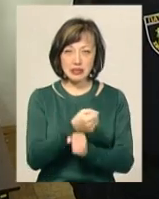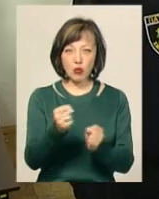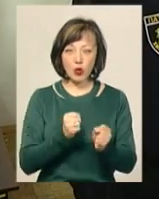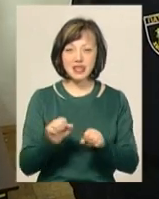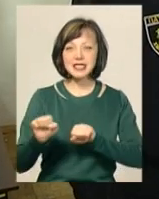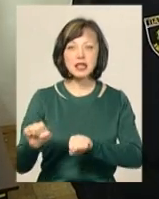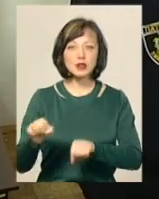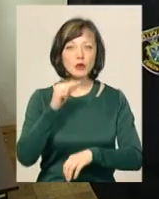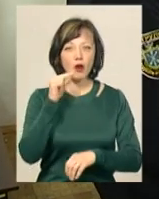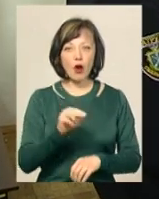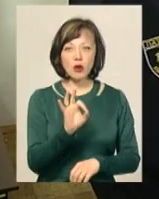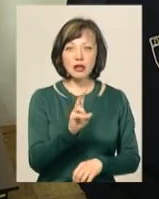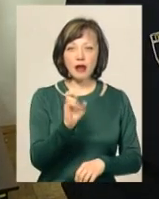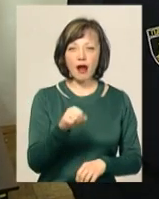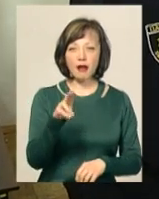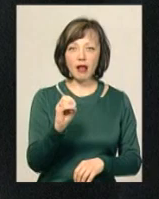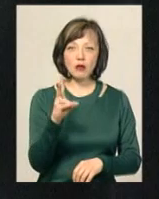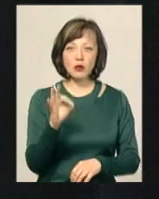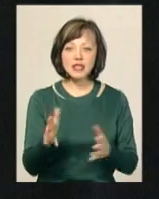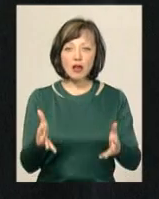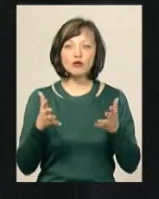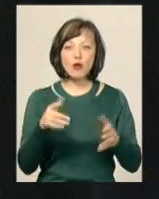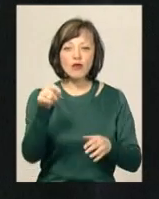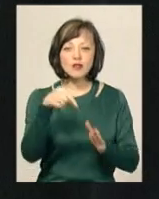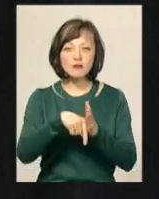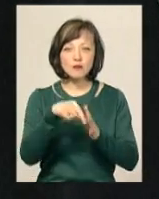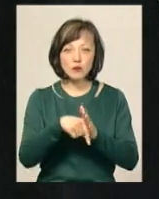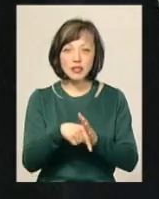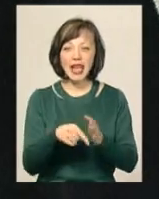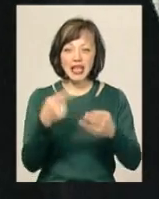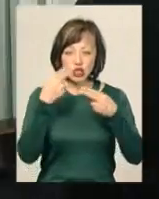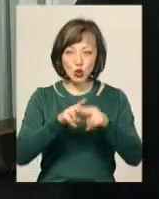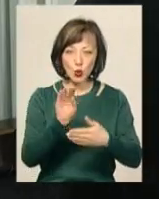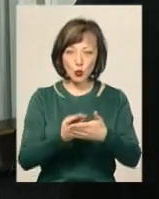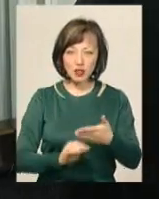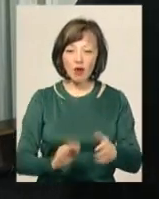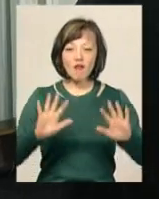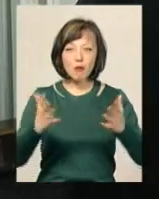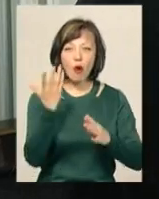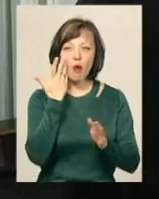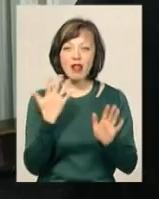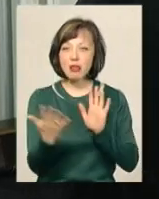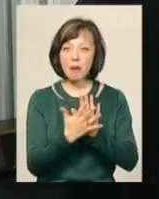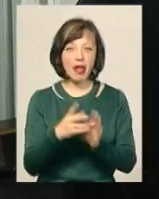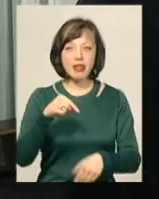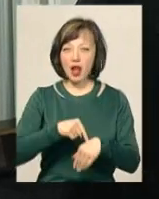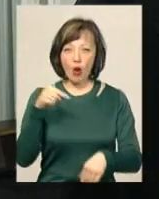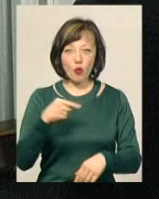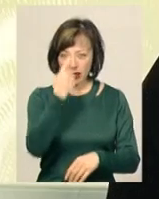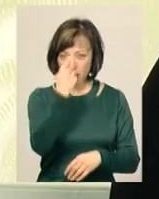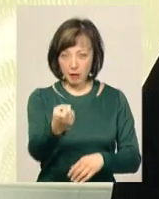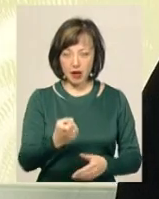Захисниця обвинуваченого Оксана Каденко з'ясовує у правоохоронця зміст внутрішніх інструкцій у випадках, коли нападник не реагує на